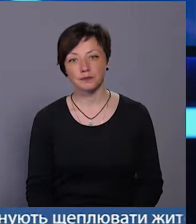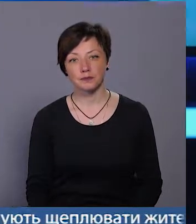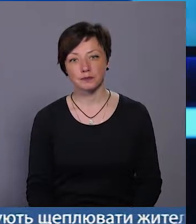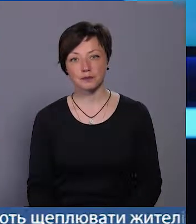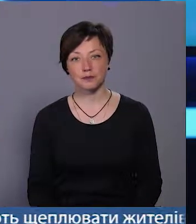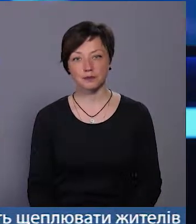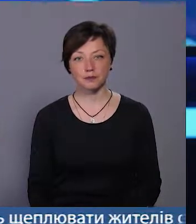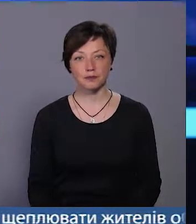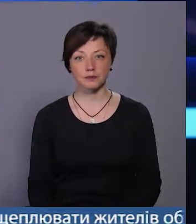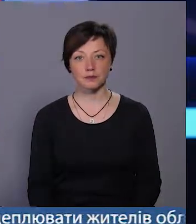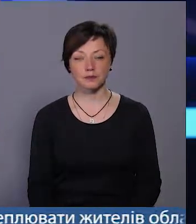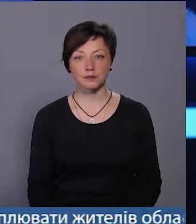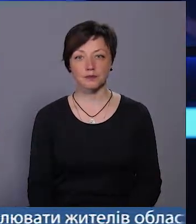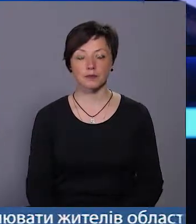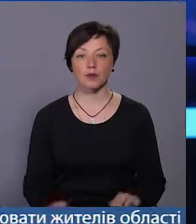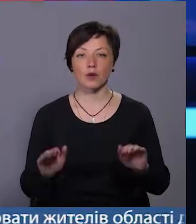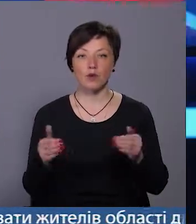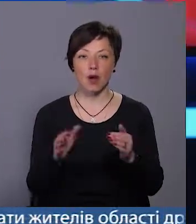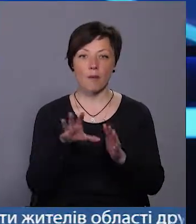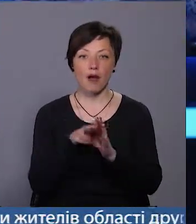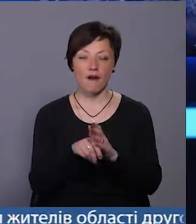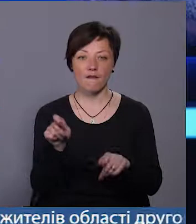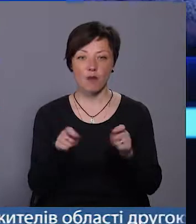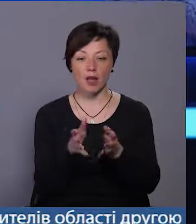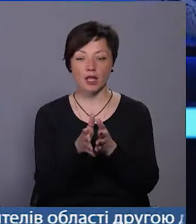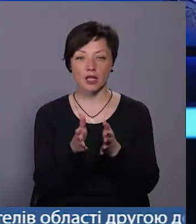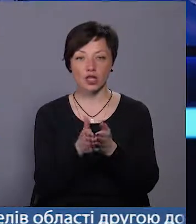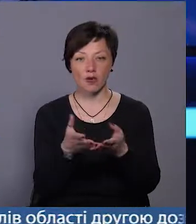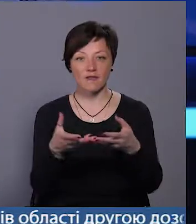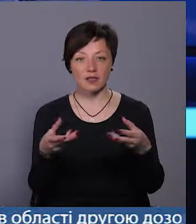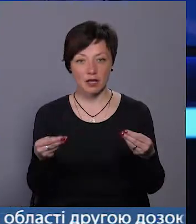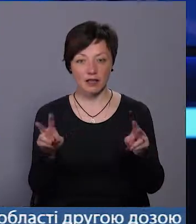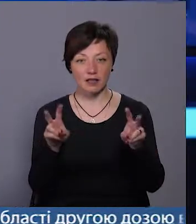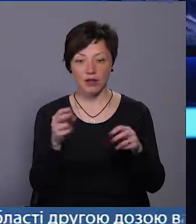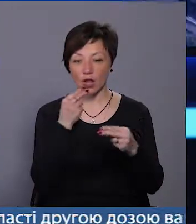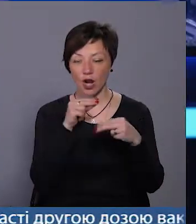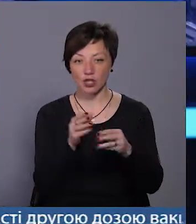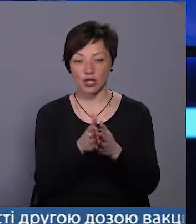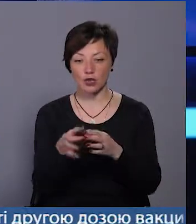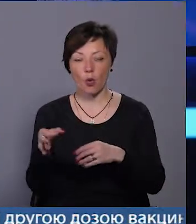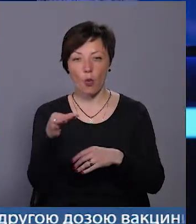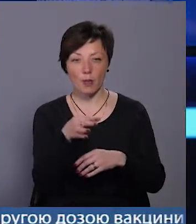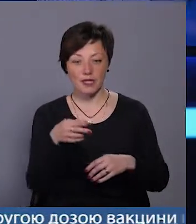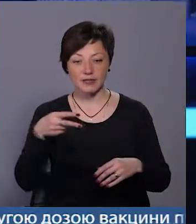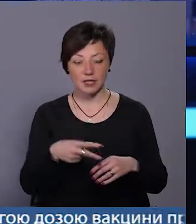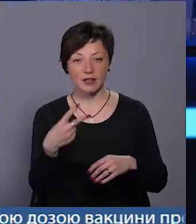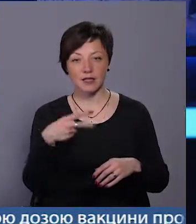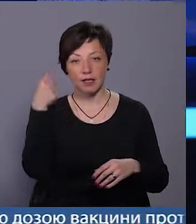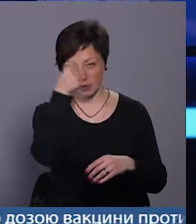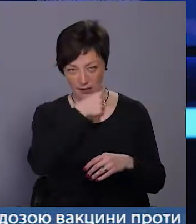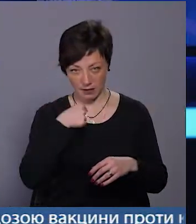У рамках форуму «Книжкова весна» на Хмельниччині назвали «Кращі книги області за 2020